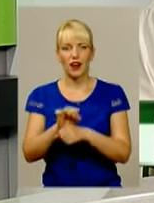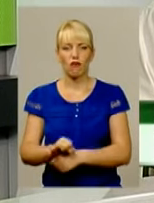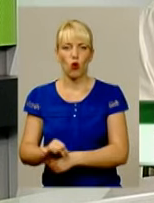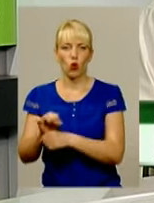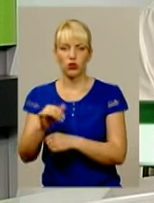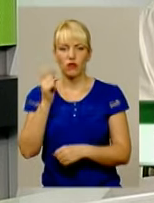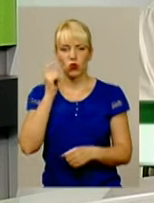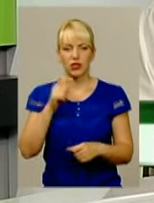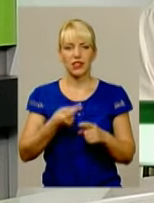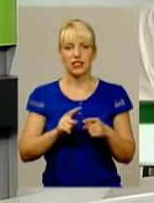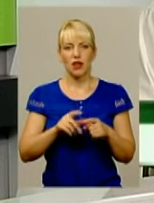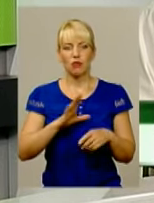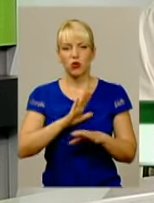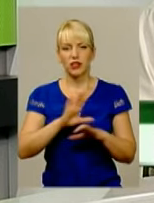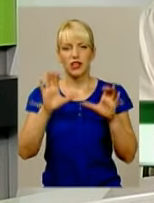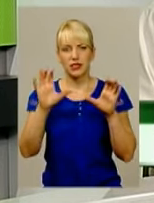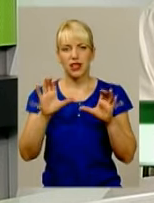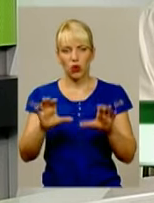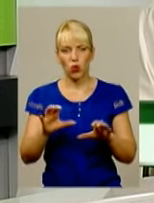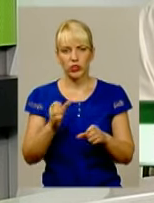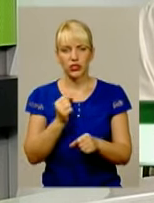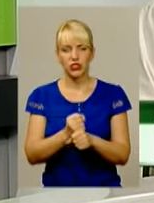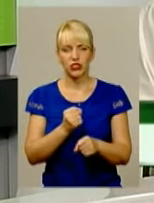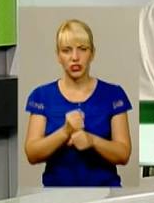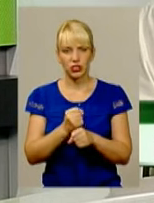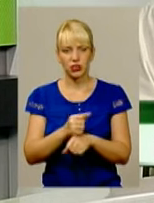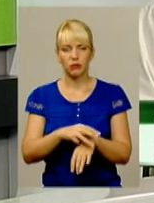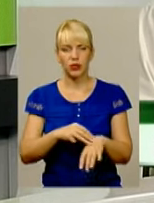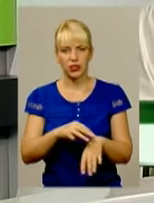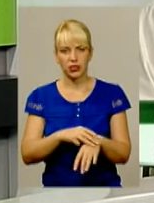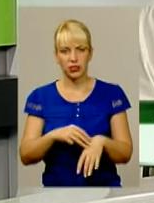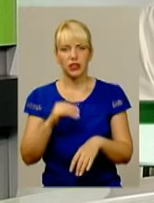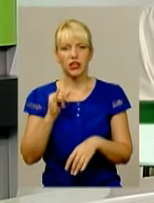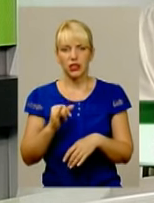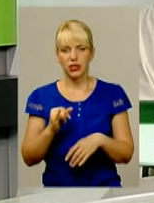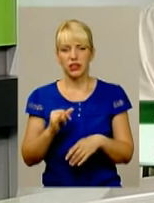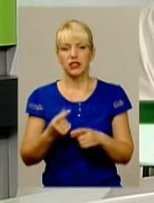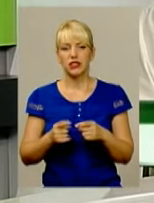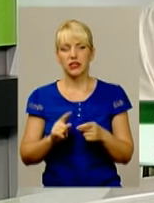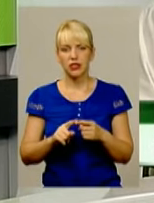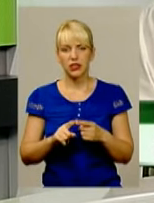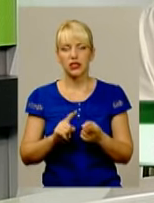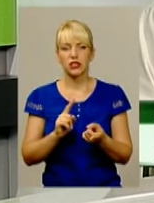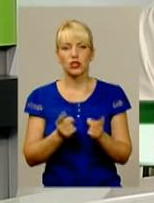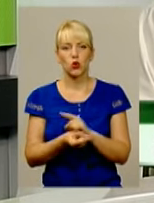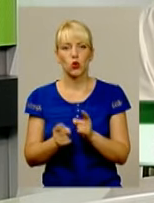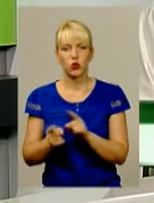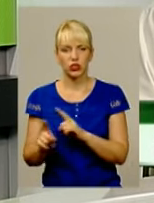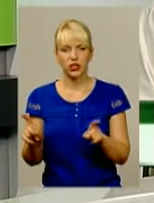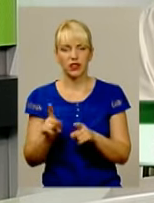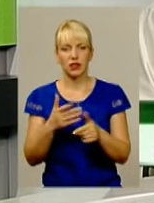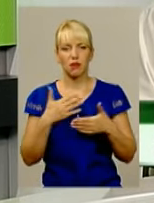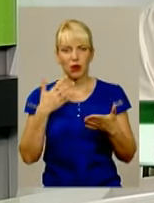були незаконні дії працівників правоохоронних органів. І, відповідно, ті зрушення, які ми